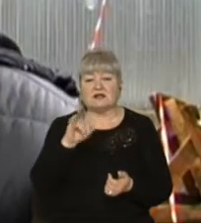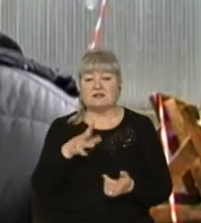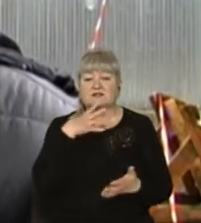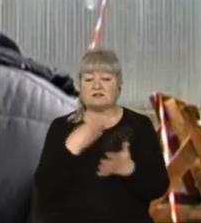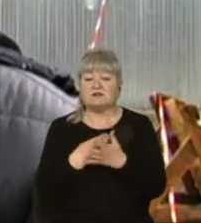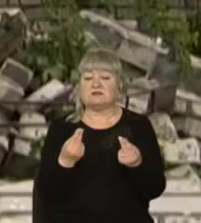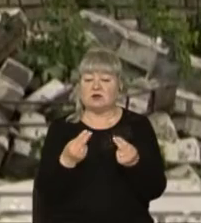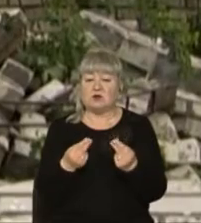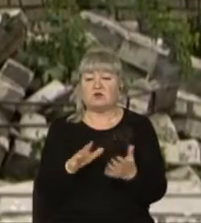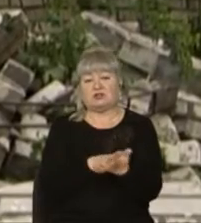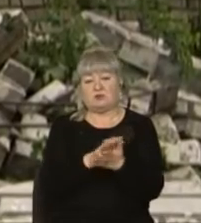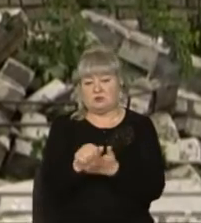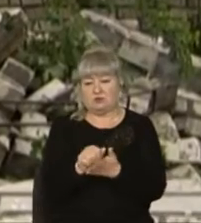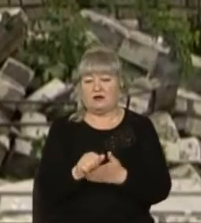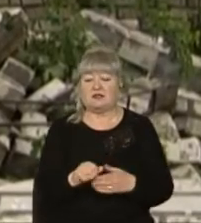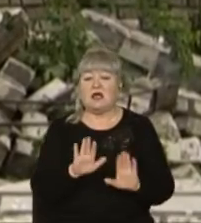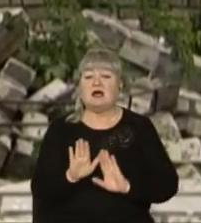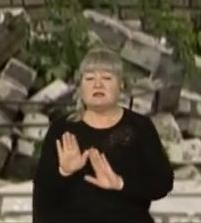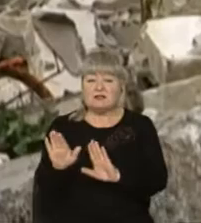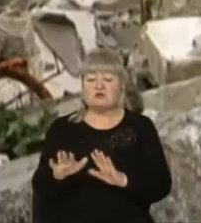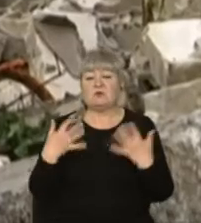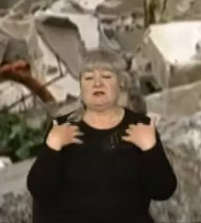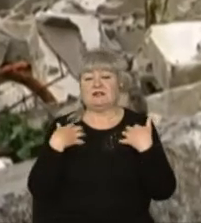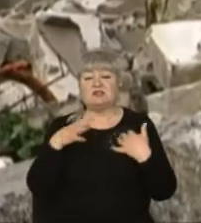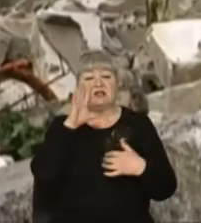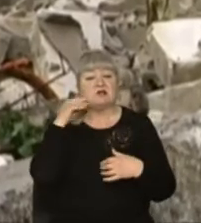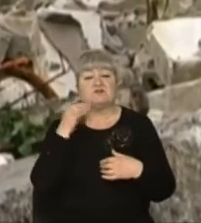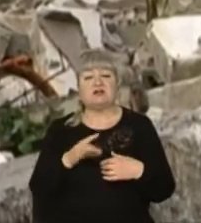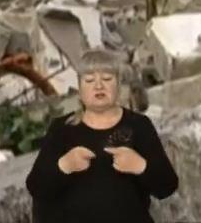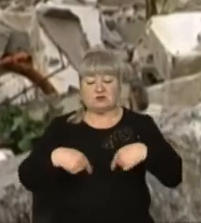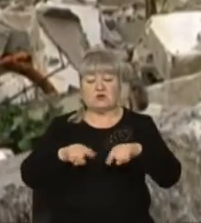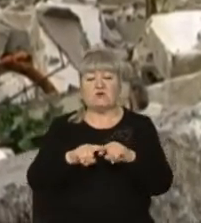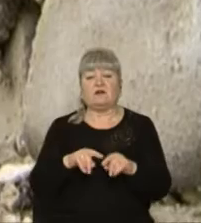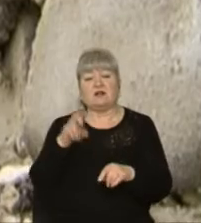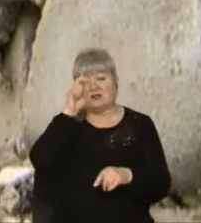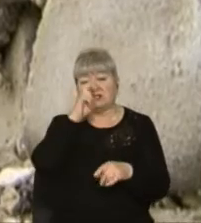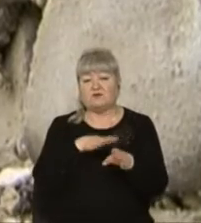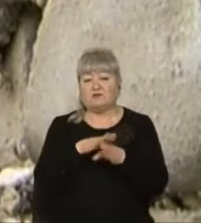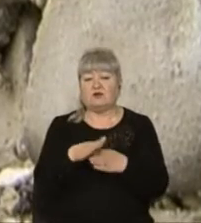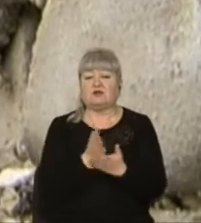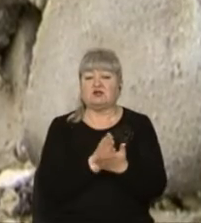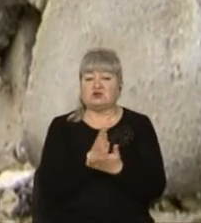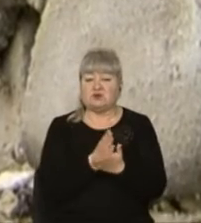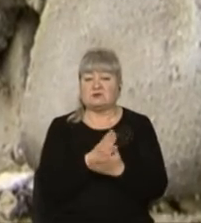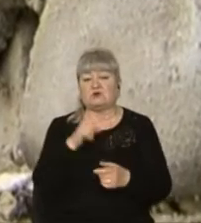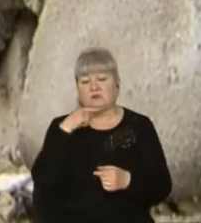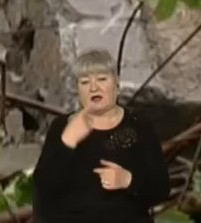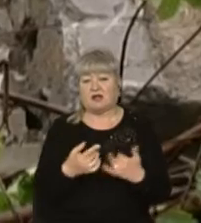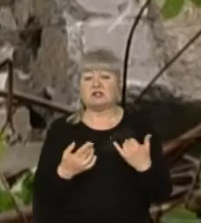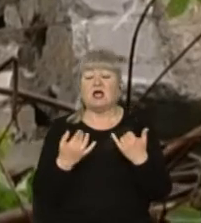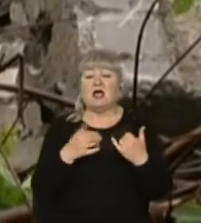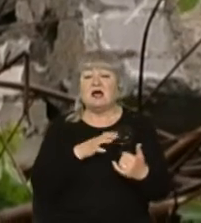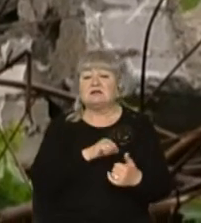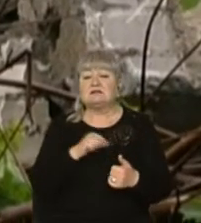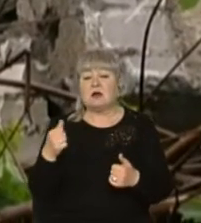демонтувати вказану споруду. Заступник начальника Шевченківського відділу Державної виконавчої служби Андрій Сеньків каже, самостійно